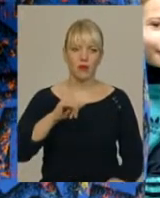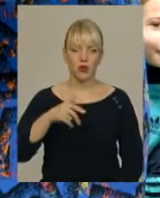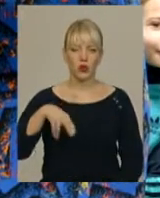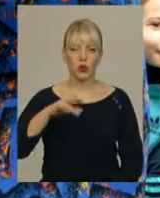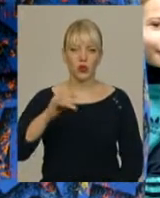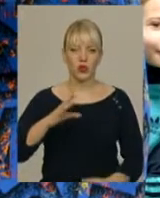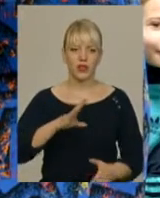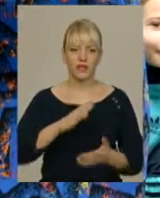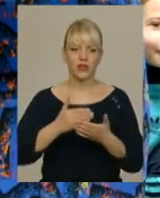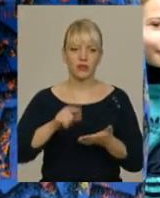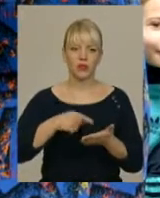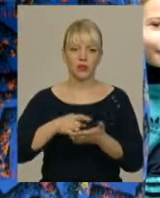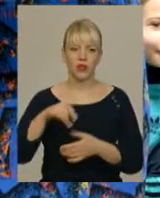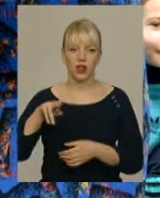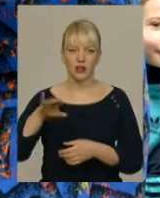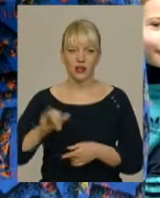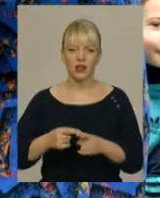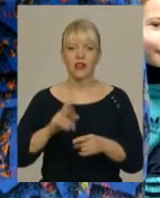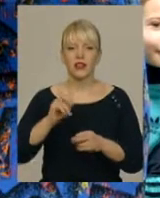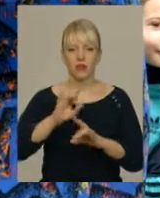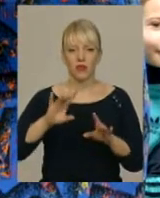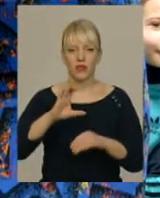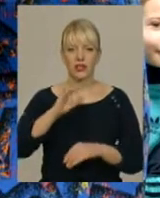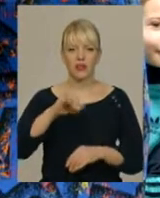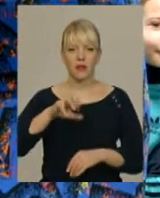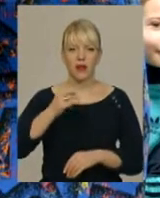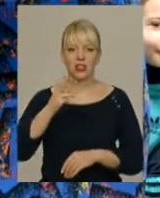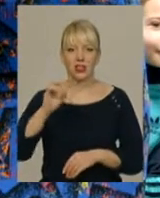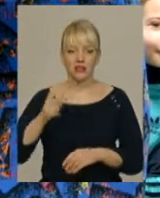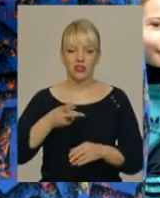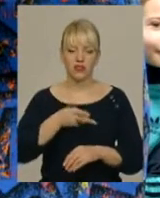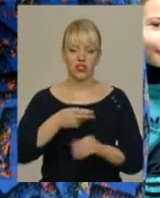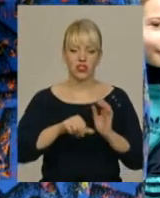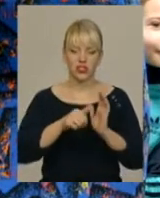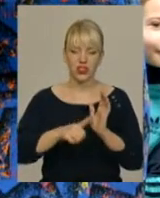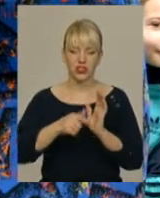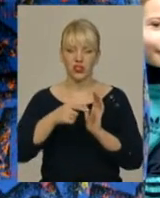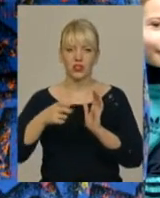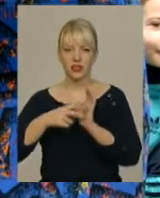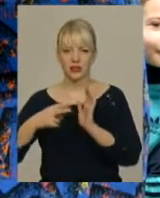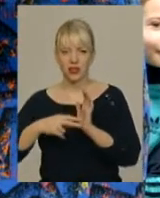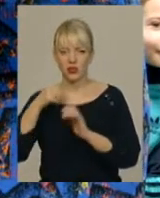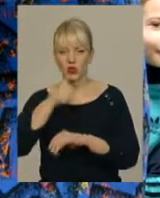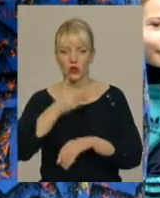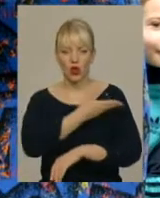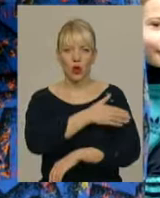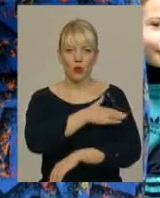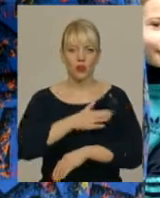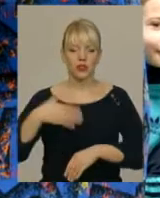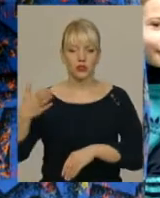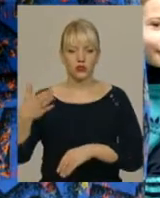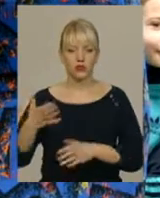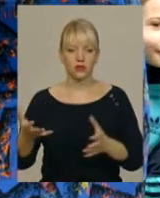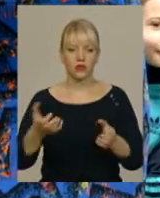до міської ради. Як повідомив мер Михайло Сімашкевич, впродовж 2016-2017 років польська сторона приймала